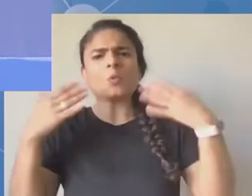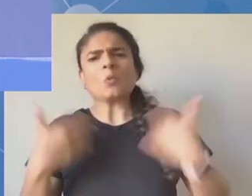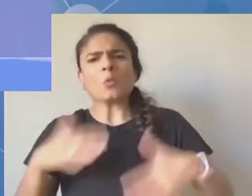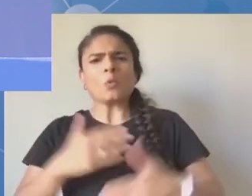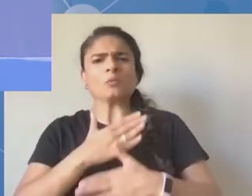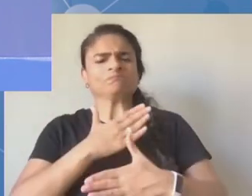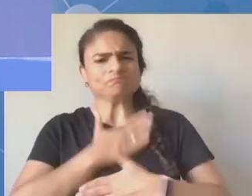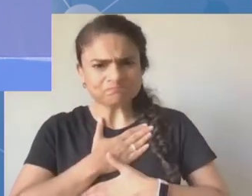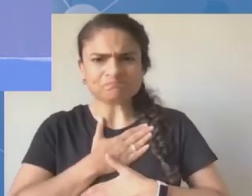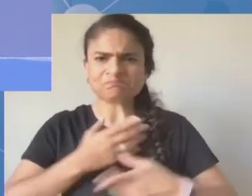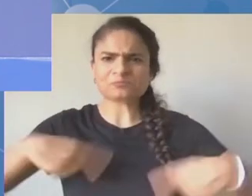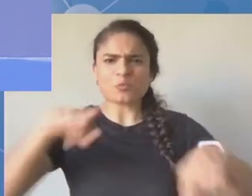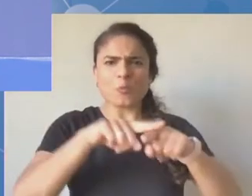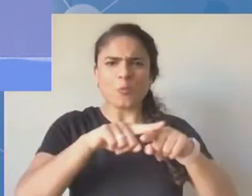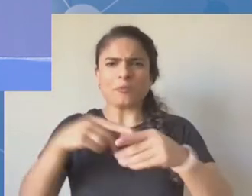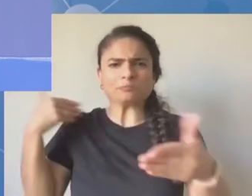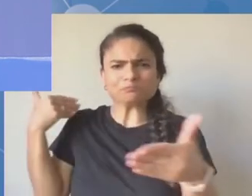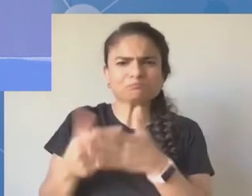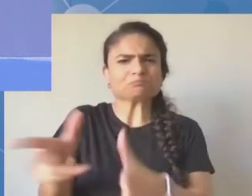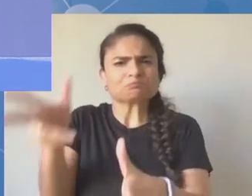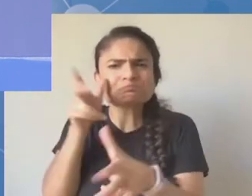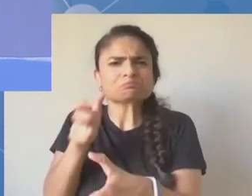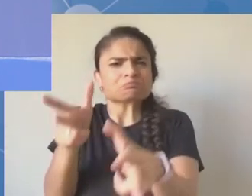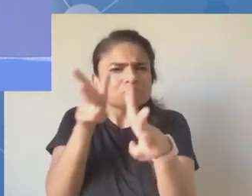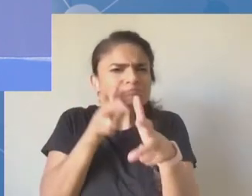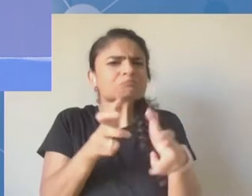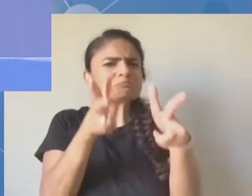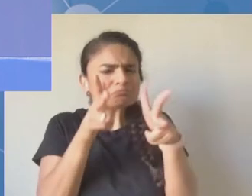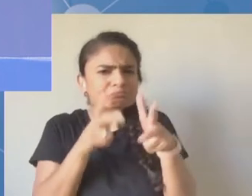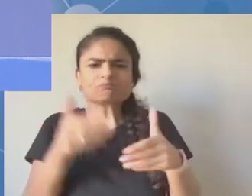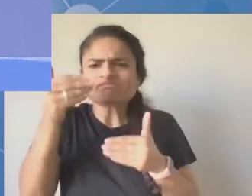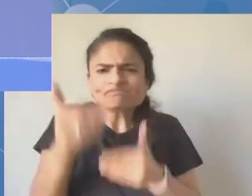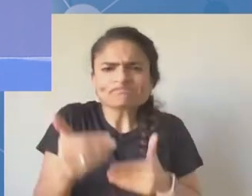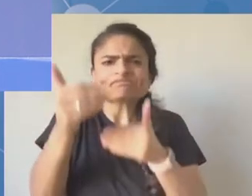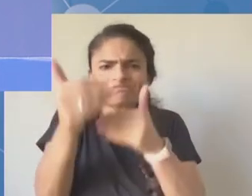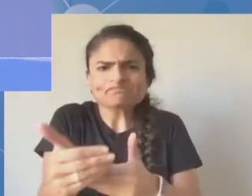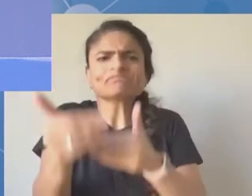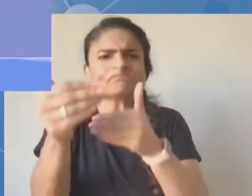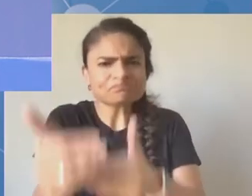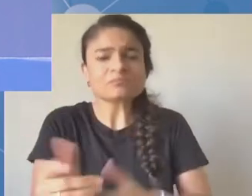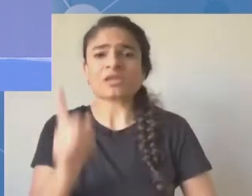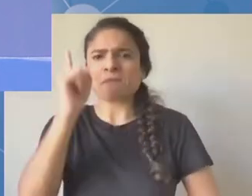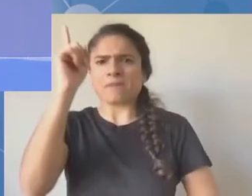Natomiast cieszę się też na te sesje, podczas której, mam nadzieję, usłyszymy od Państwa